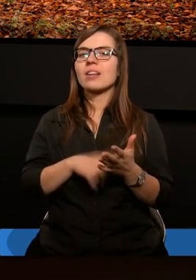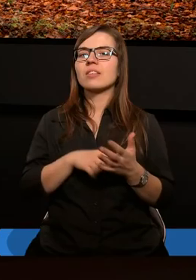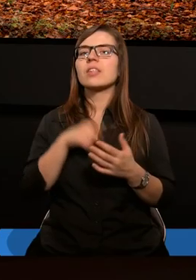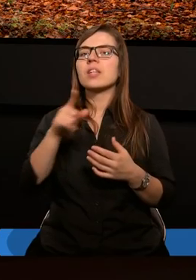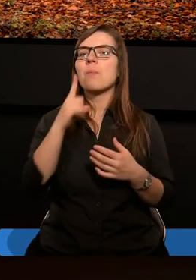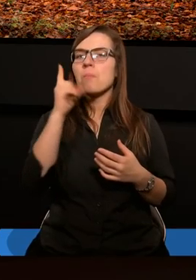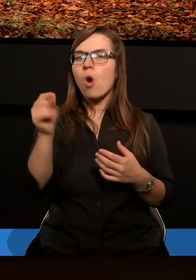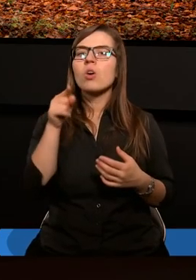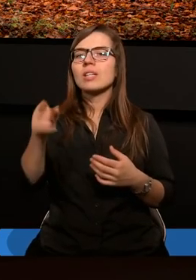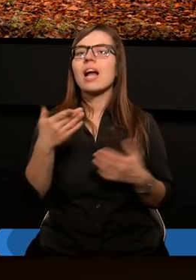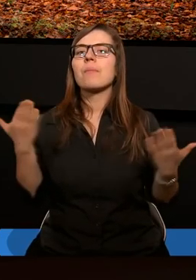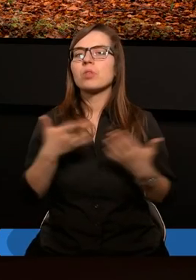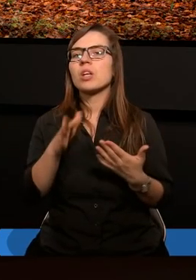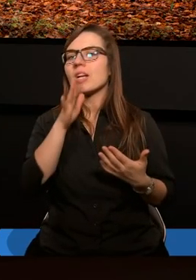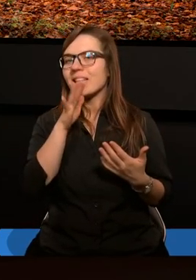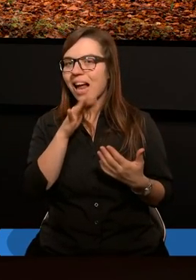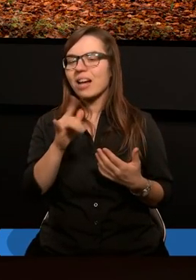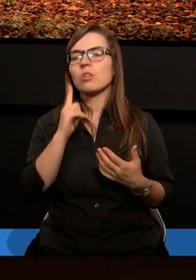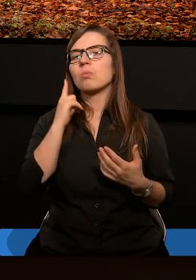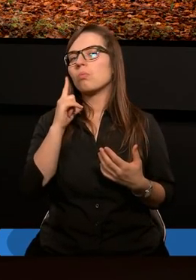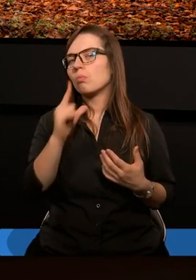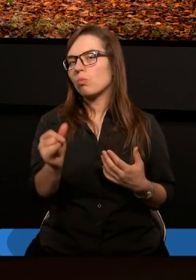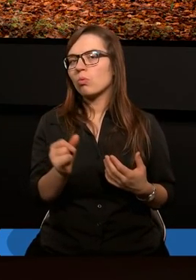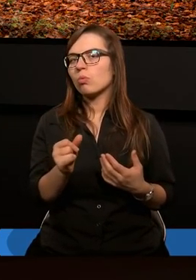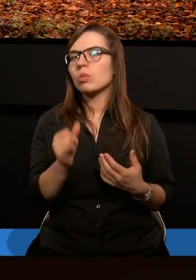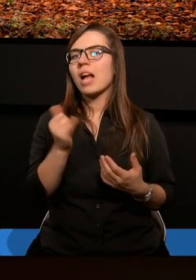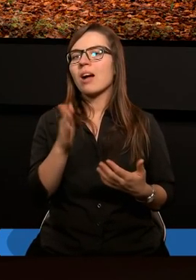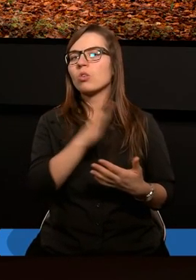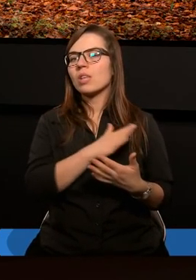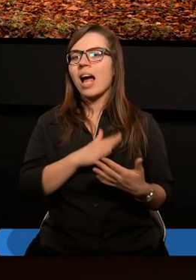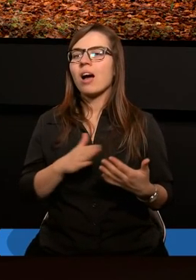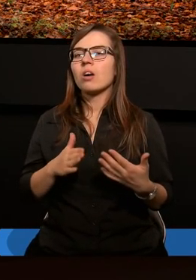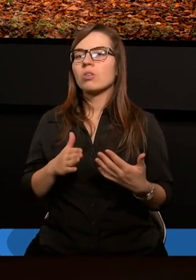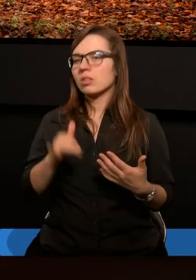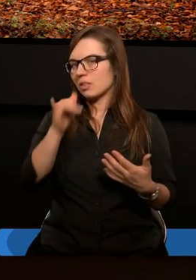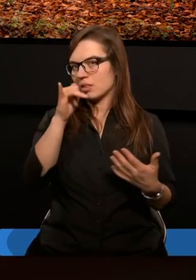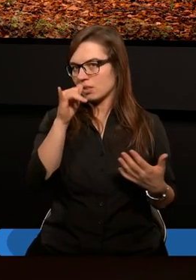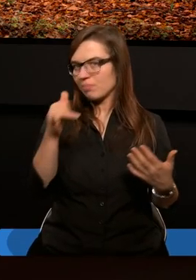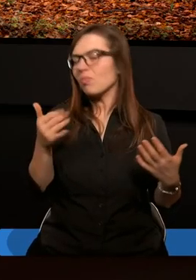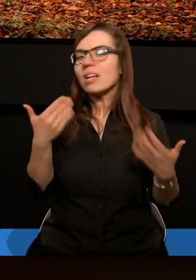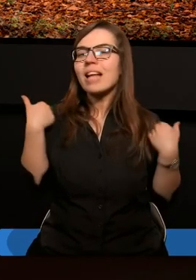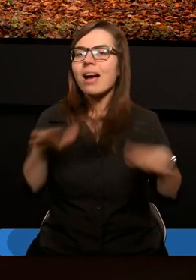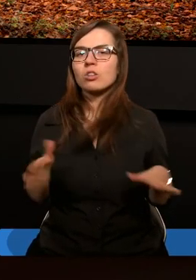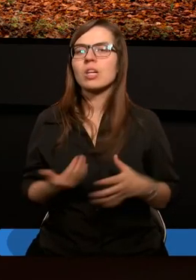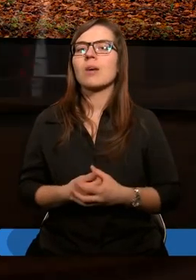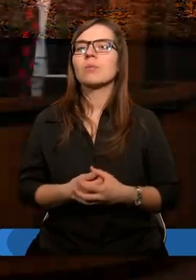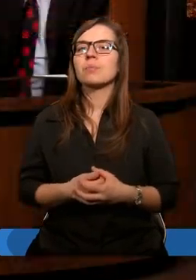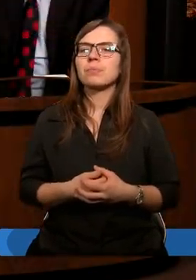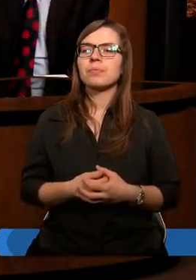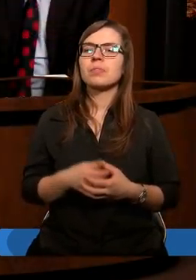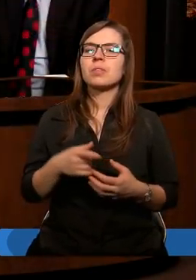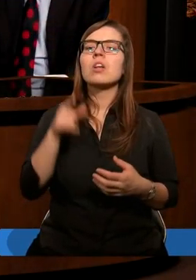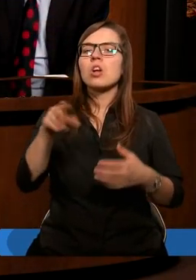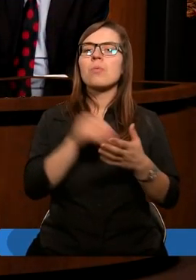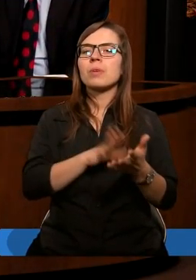poszli tam, gdzie Izrael pójść jako naród nie chciał. Tutaj właśnie Paweł